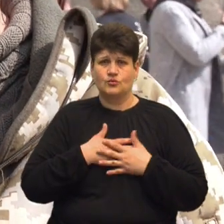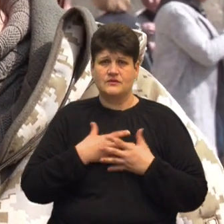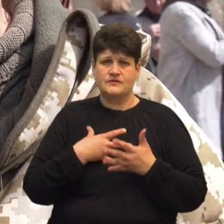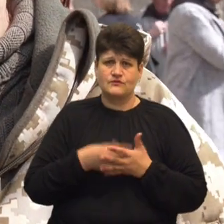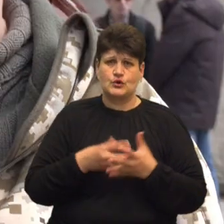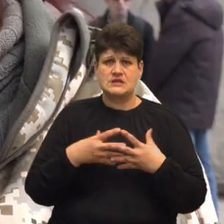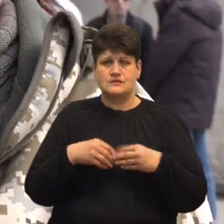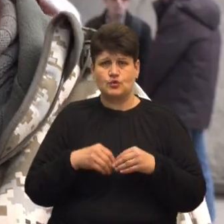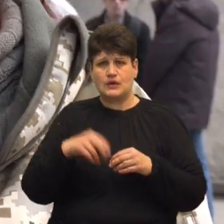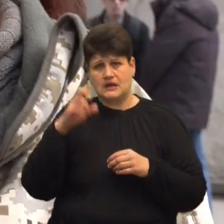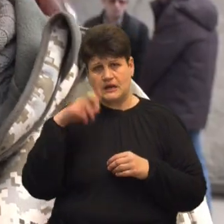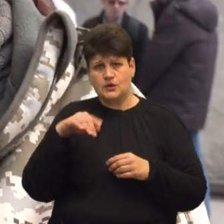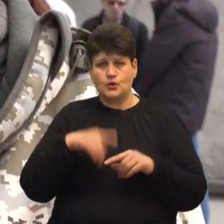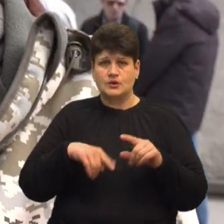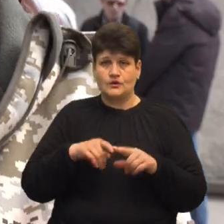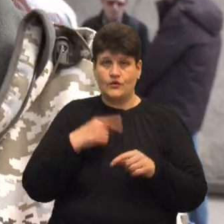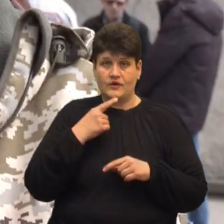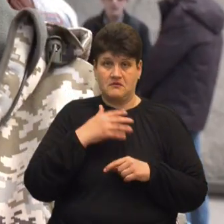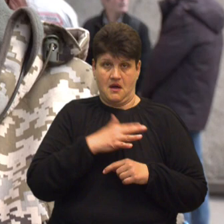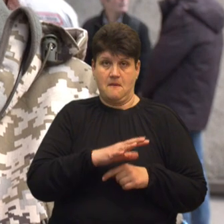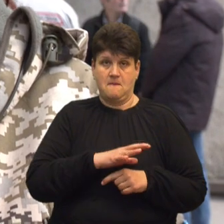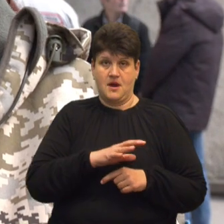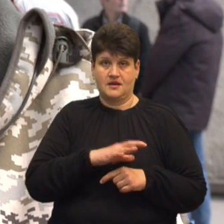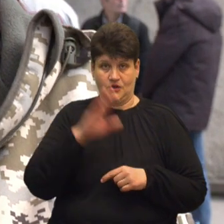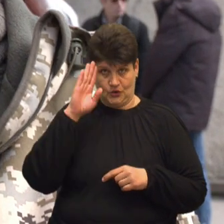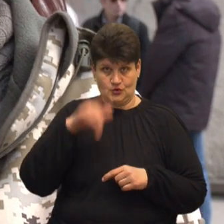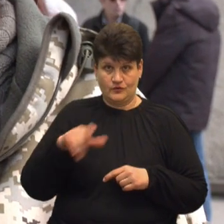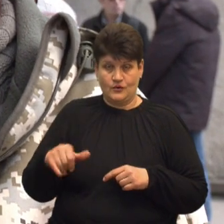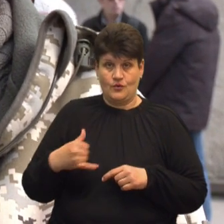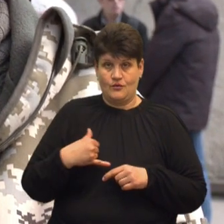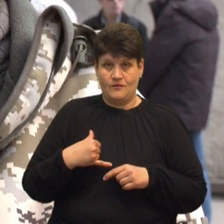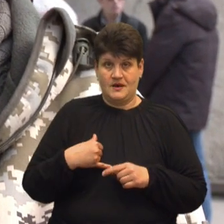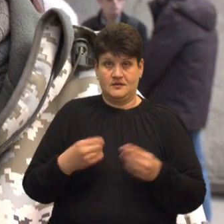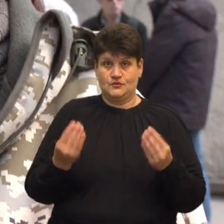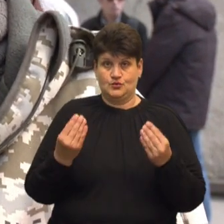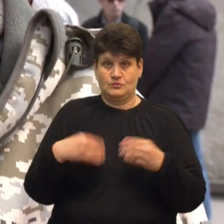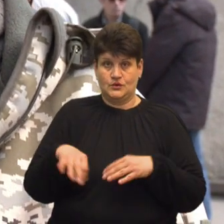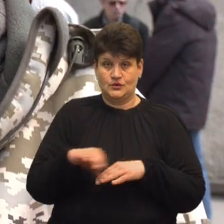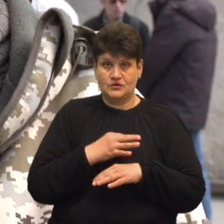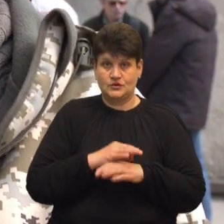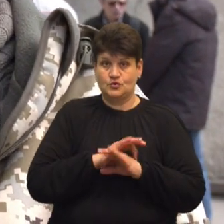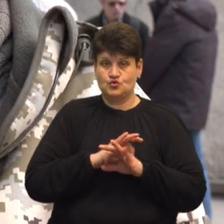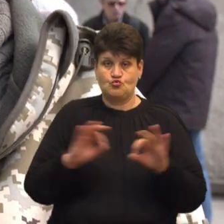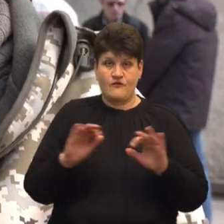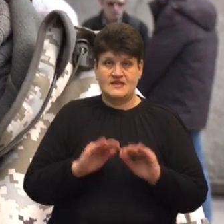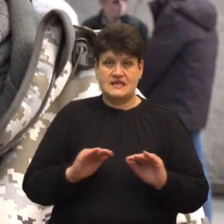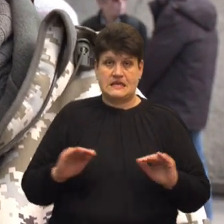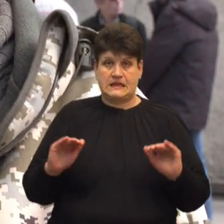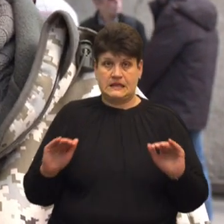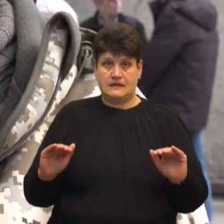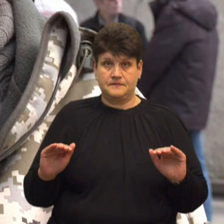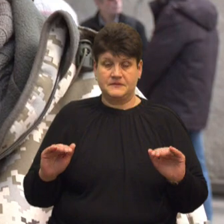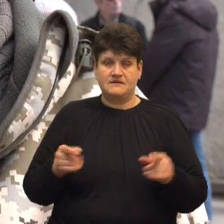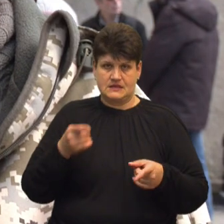родину, свою країну. Казав, що я багатий чоловік, адже в мене супердружина, чудові діти. Він